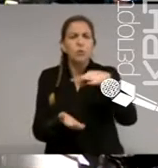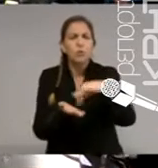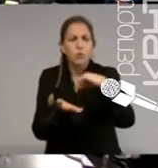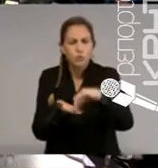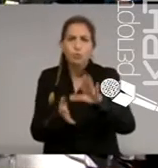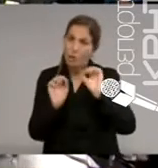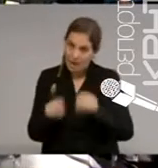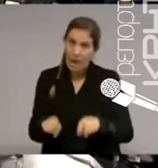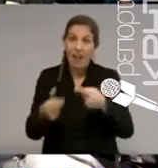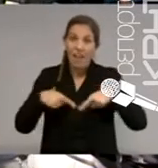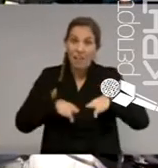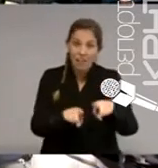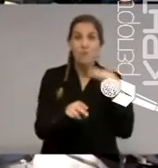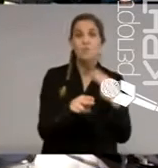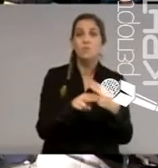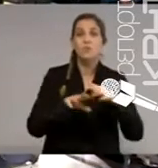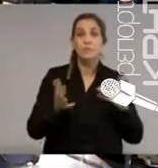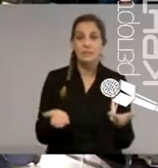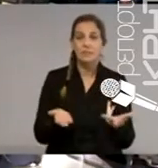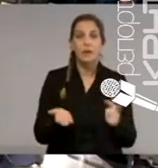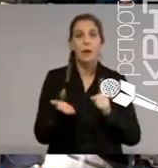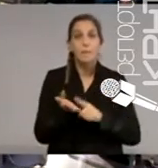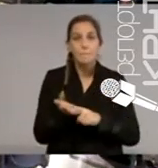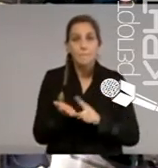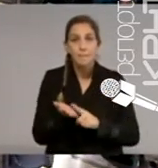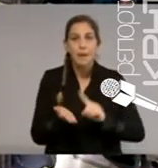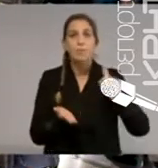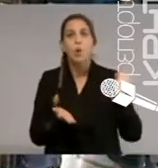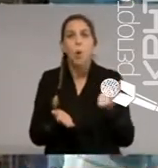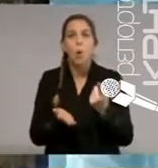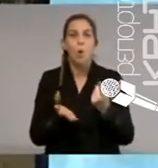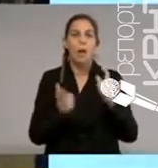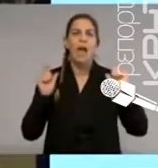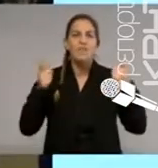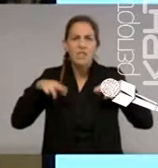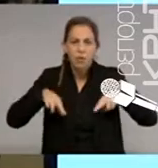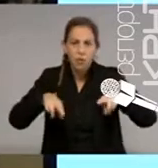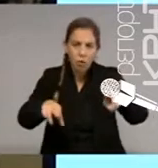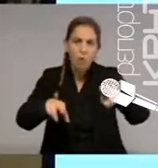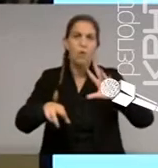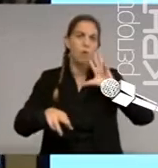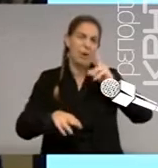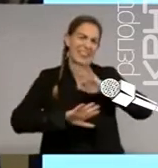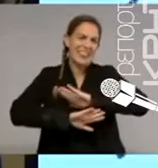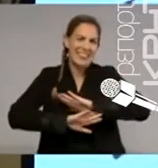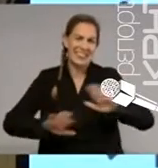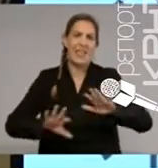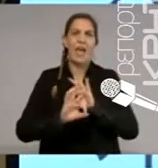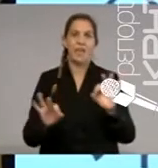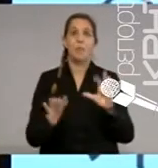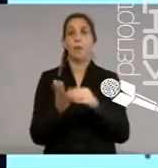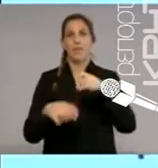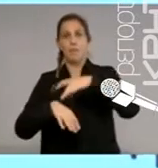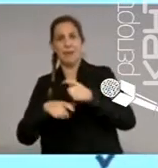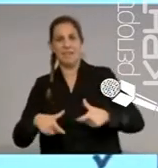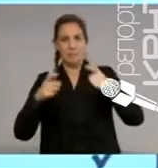σχεδιασμό μας έχει και η ολοκλήρωση των οδικών δικτύων σε όλη τη χώρα. Από το Πάτρα Πύργος που ήδη ανέφερα